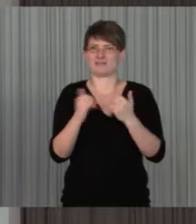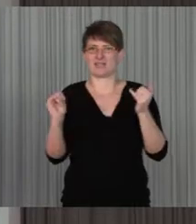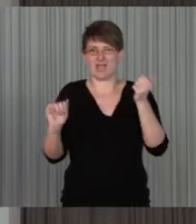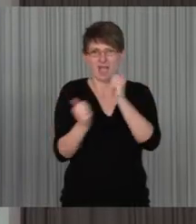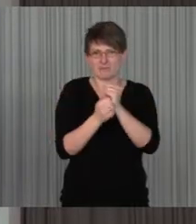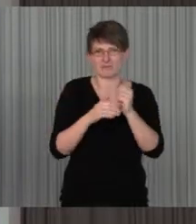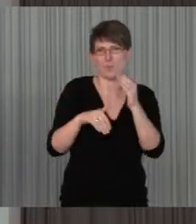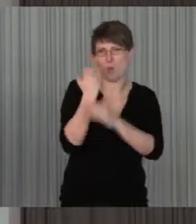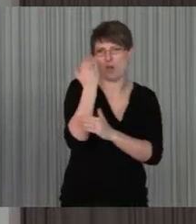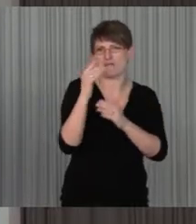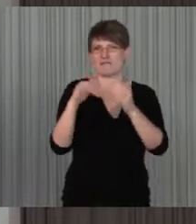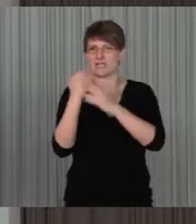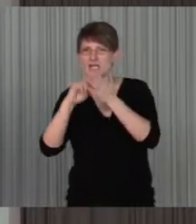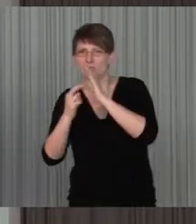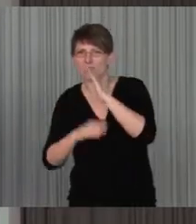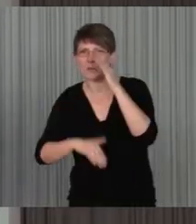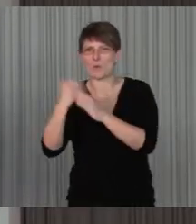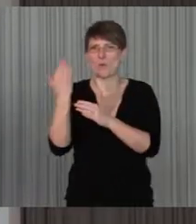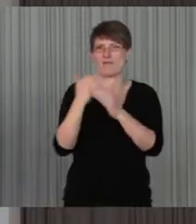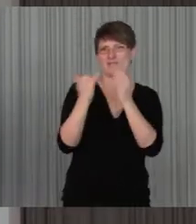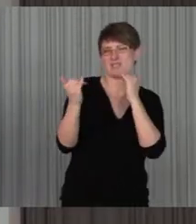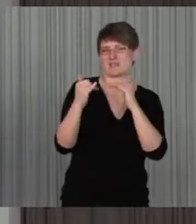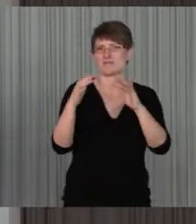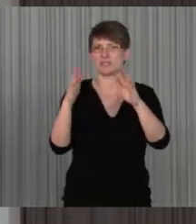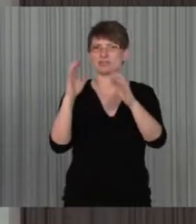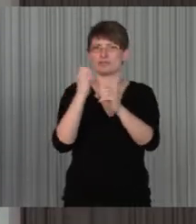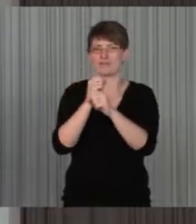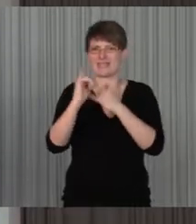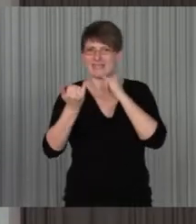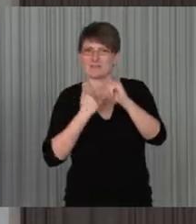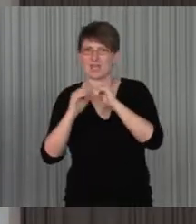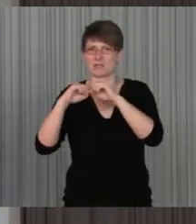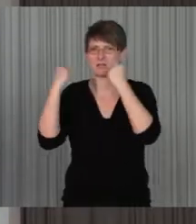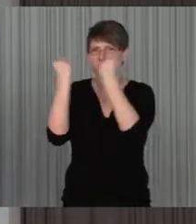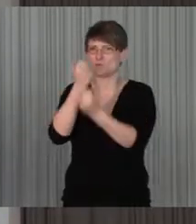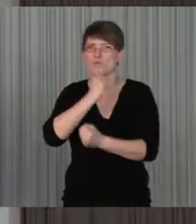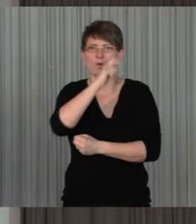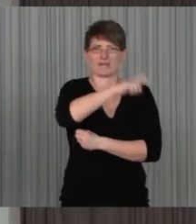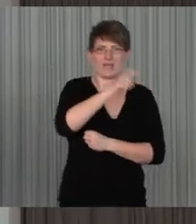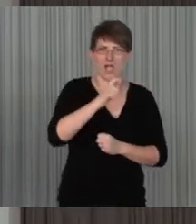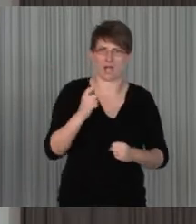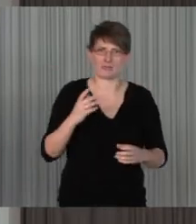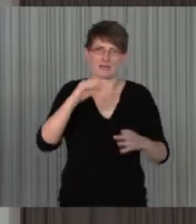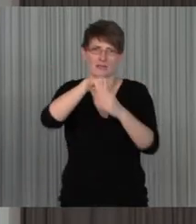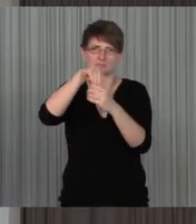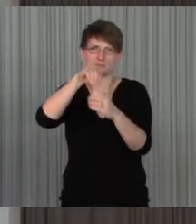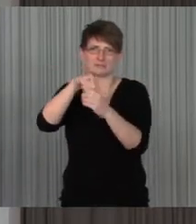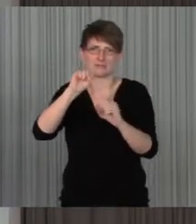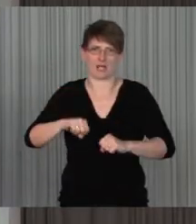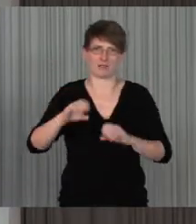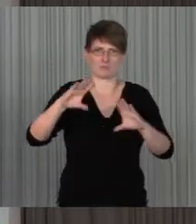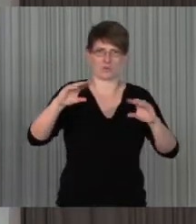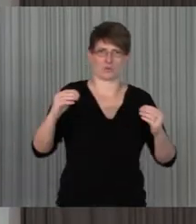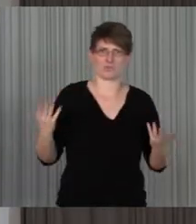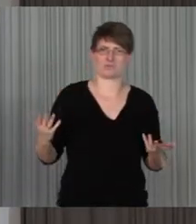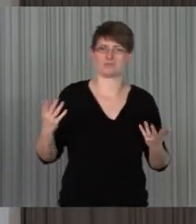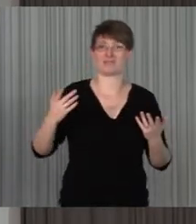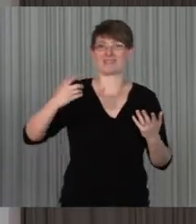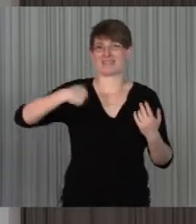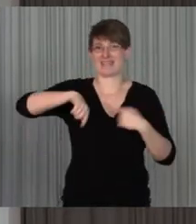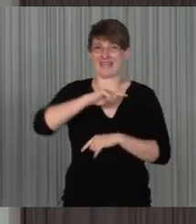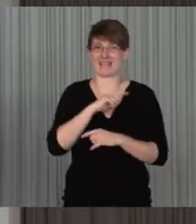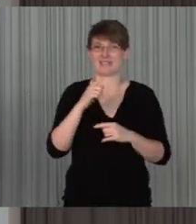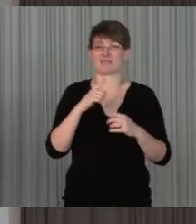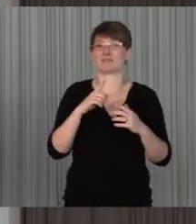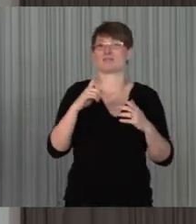Apps, neue Technologien gibt, wie man die eben sozusagen individuell mit Jugendarbeit einsetzen kann. jetzt müssen Sie das